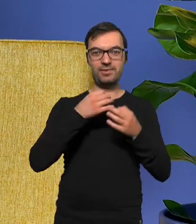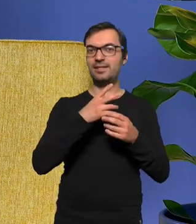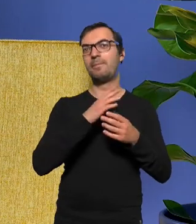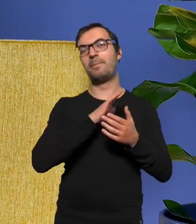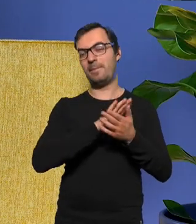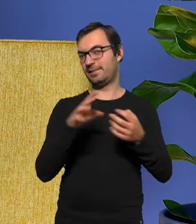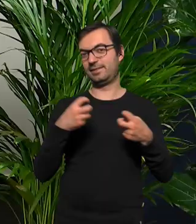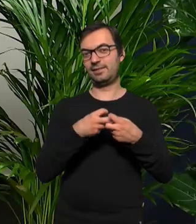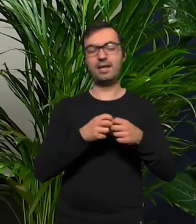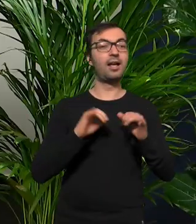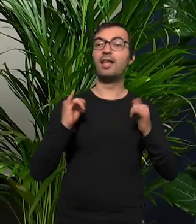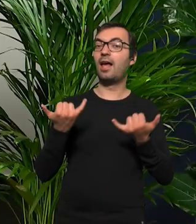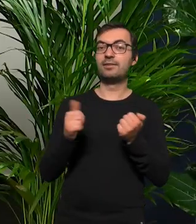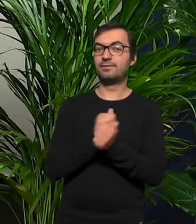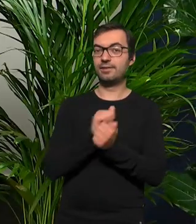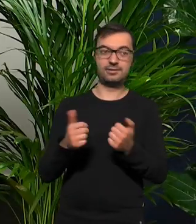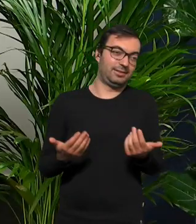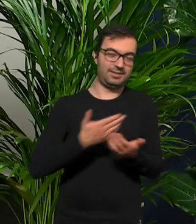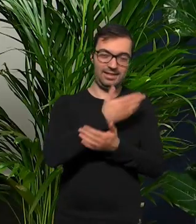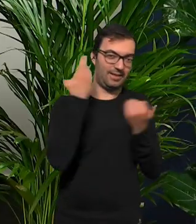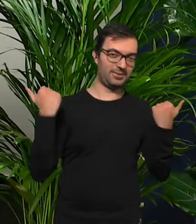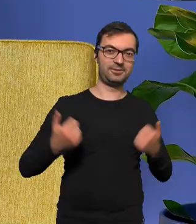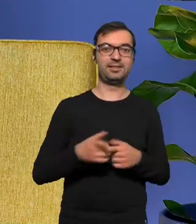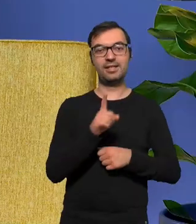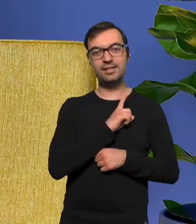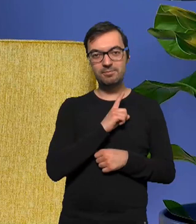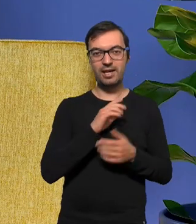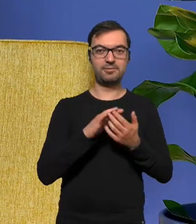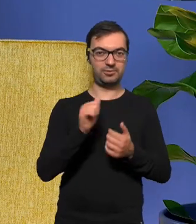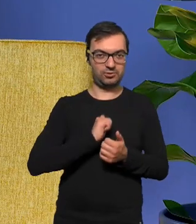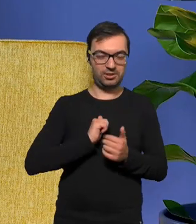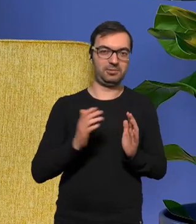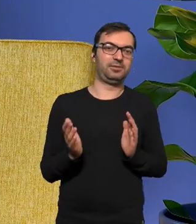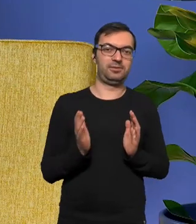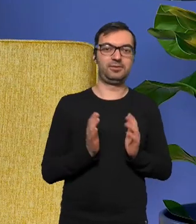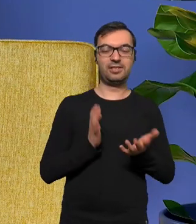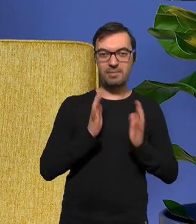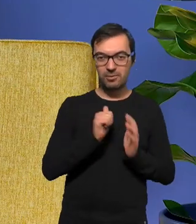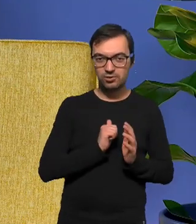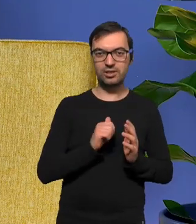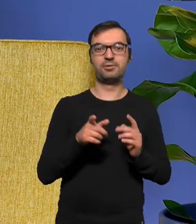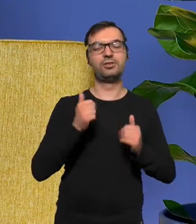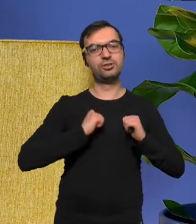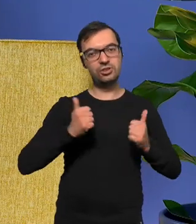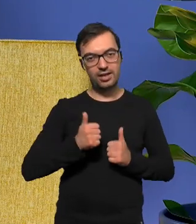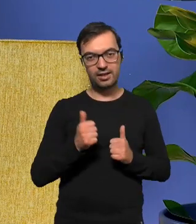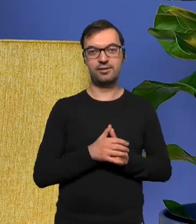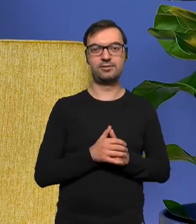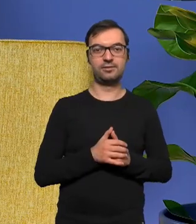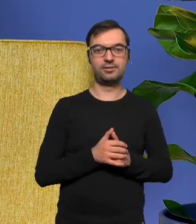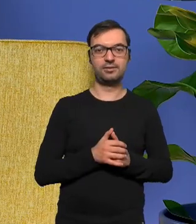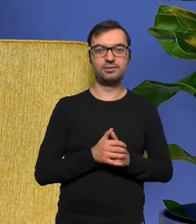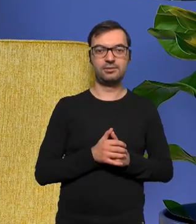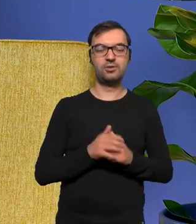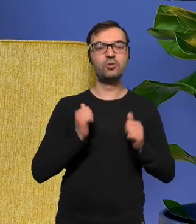tak a jak możemy dążyć do tego? no nie wiem dbajmy o siebie spokojnie czekajmy stoicki